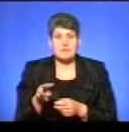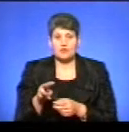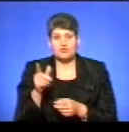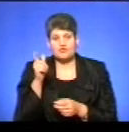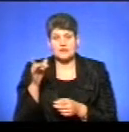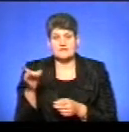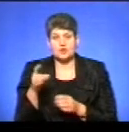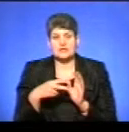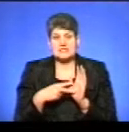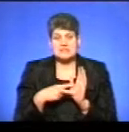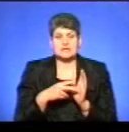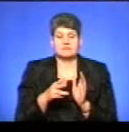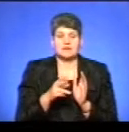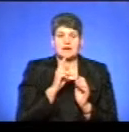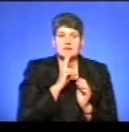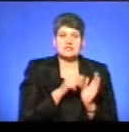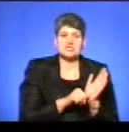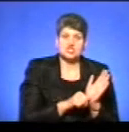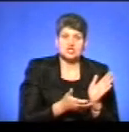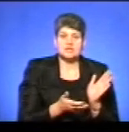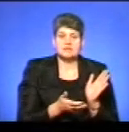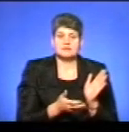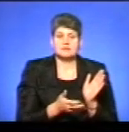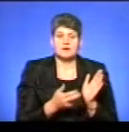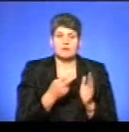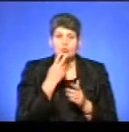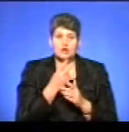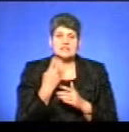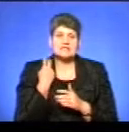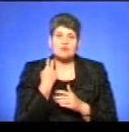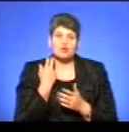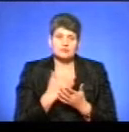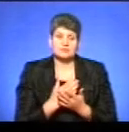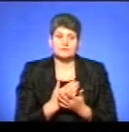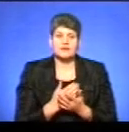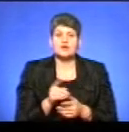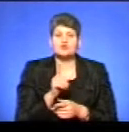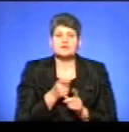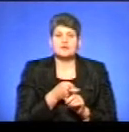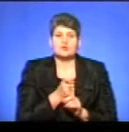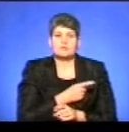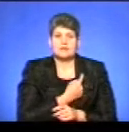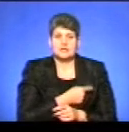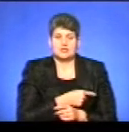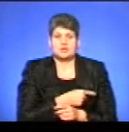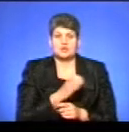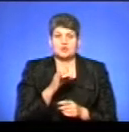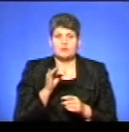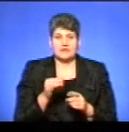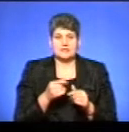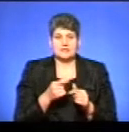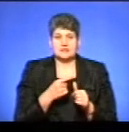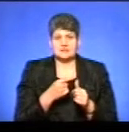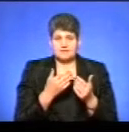Чортківський район 7, Кременецький 6, тобто показники завергованості вищі. Що стосується медичній субвенції, я норматив розрахунку назвав.